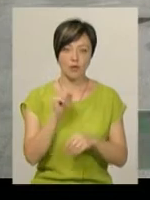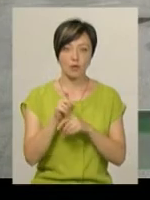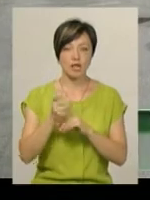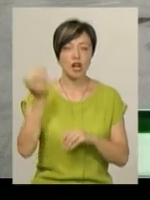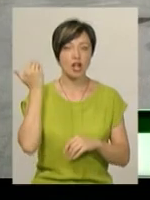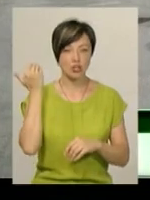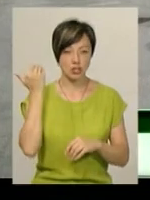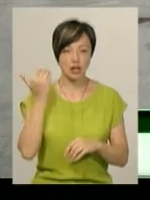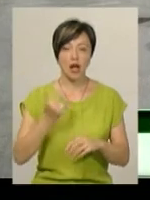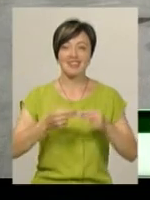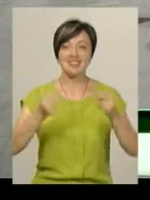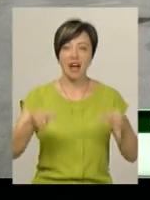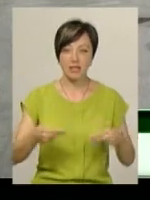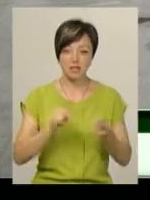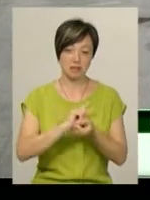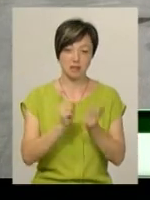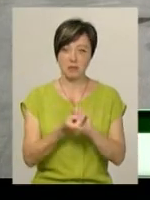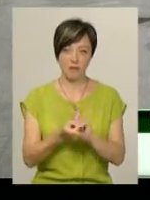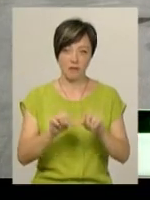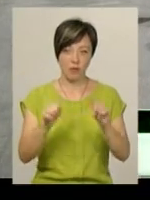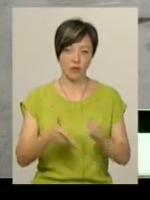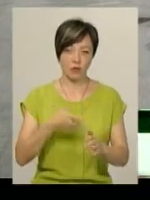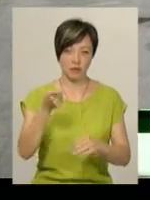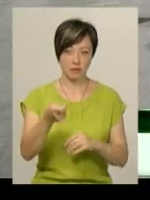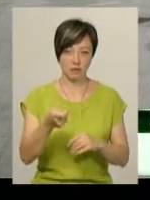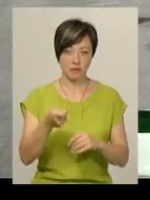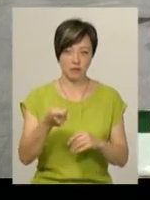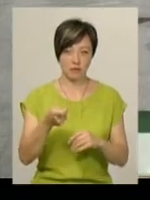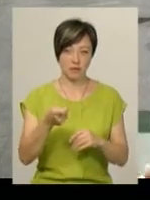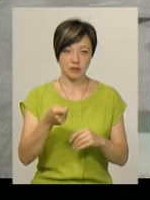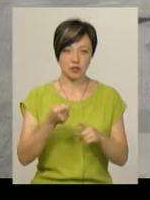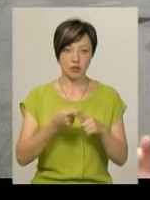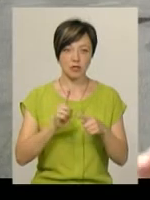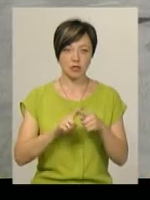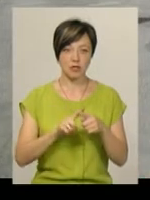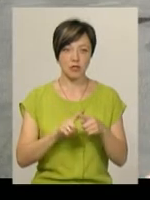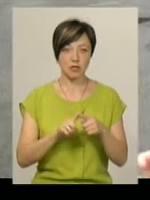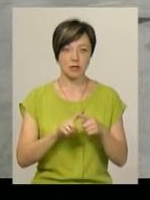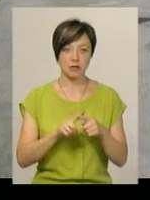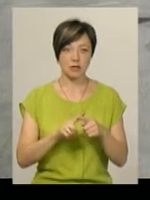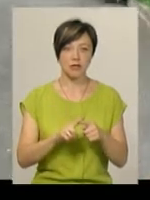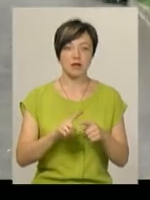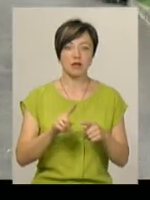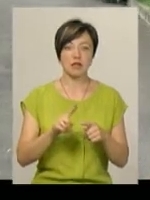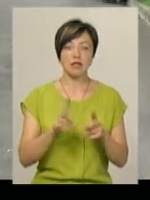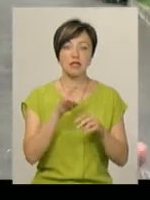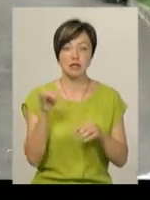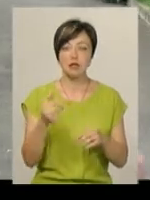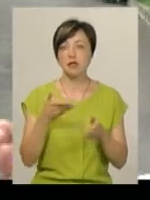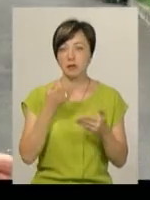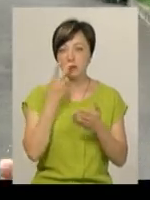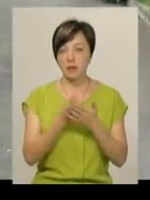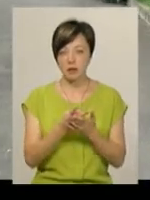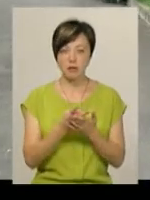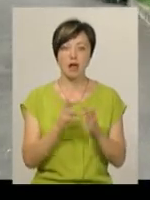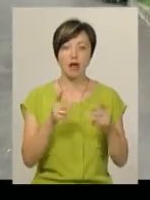раніше, надавав ДРАЦ, зміниться лише форма подачі. Це не закриті кабінети, де був значений, маються працівники, чи п'ють чай, чи сьогодні по телефону говорять. Ні, ми бачимо, як